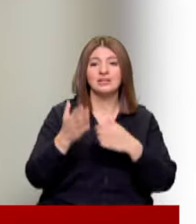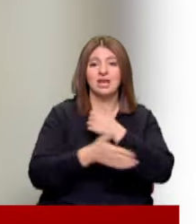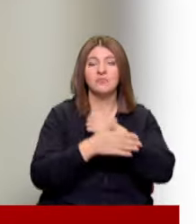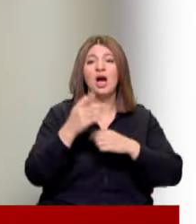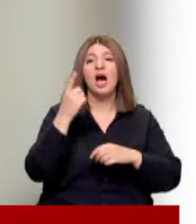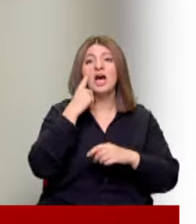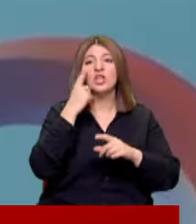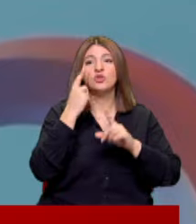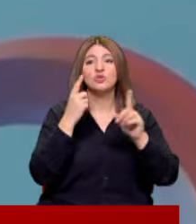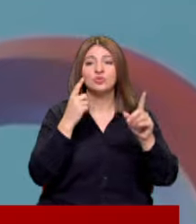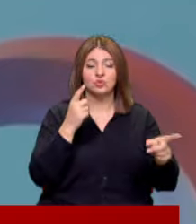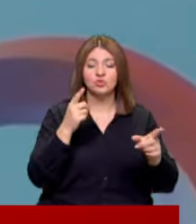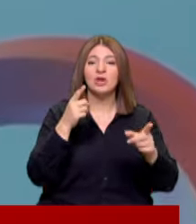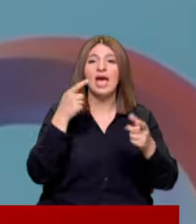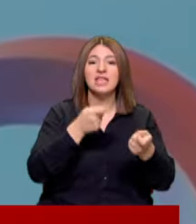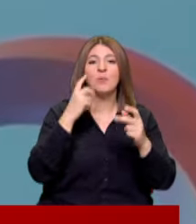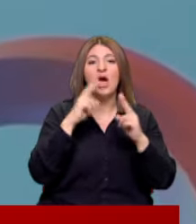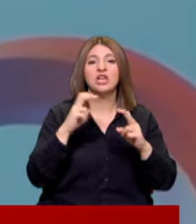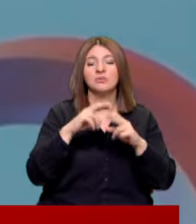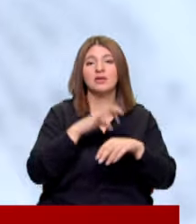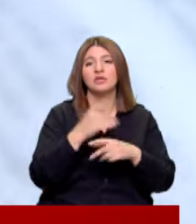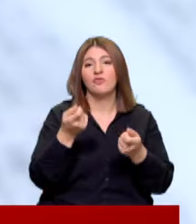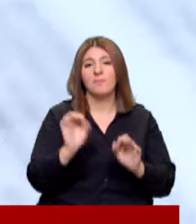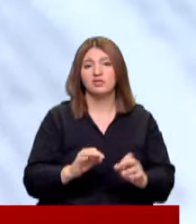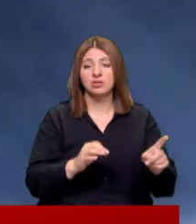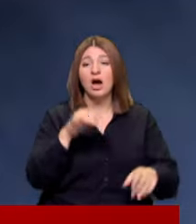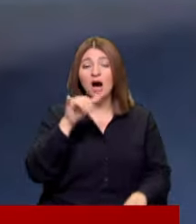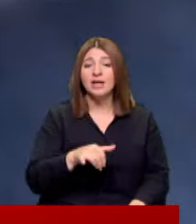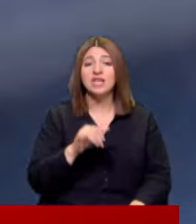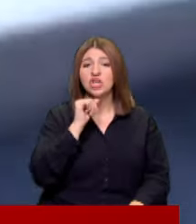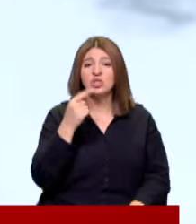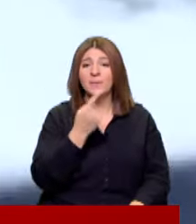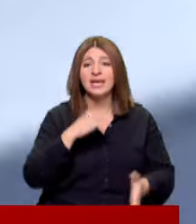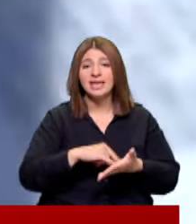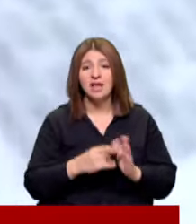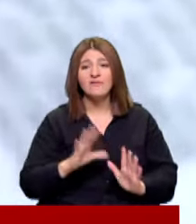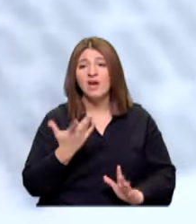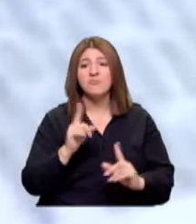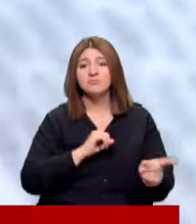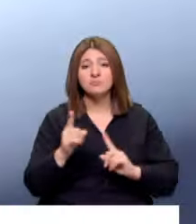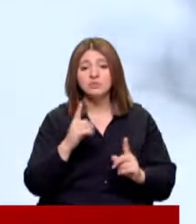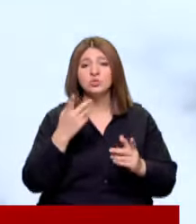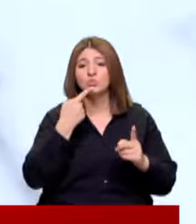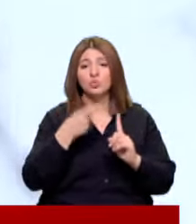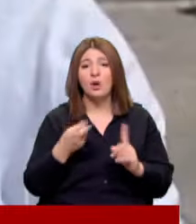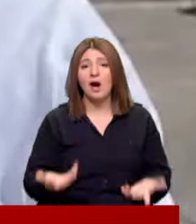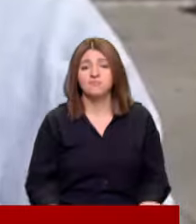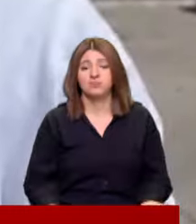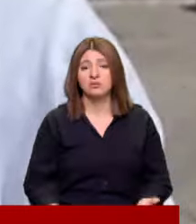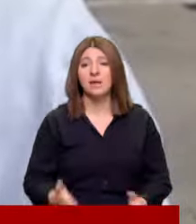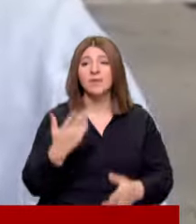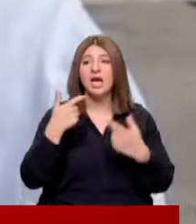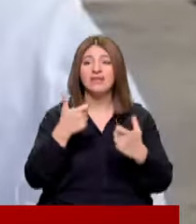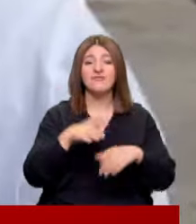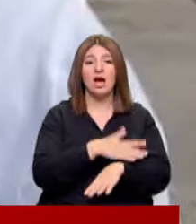Sanatoryum Eğitim ve Araştırma Hastanesi'nde göreve başladı Hakkında hiçbir idari ve adli soruşturma da yapılmadı Peki